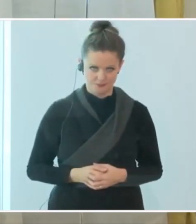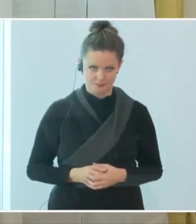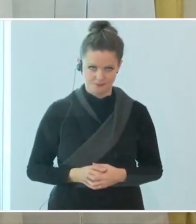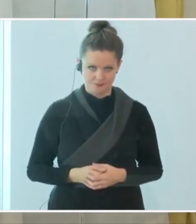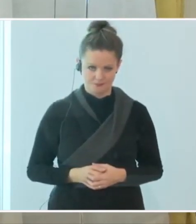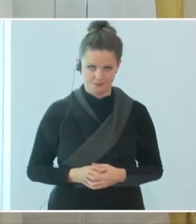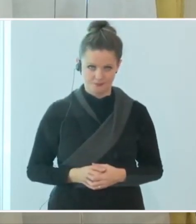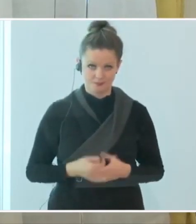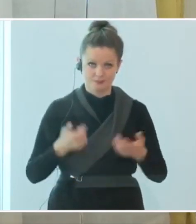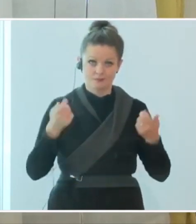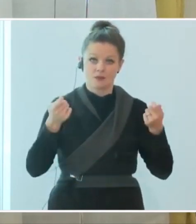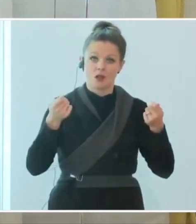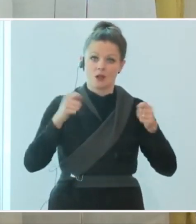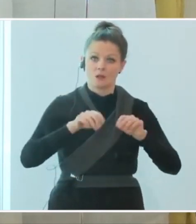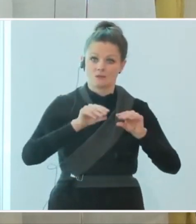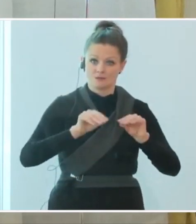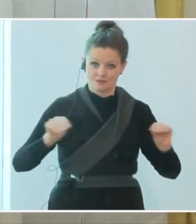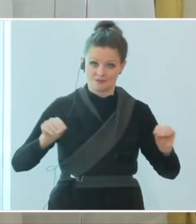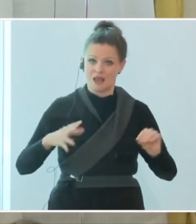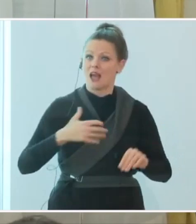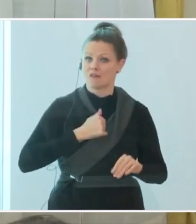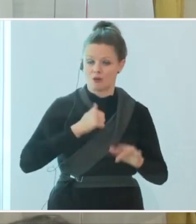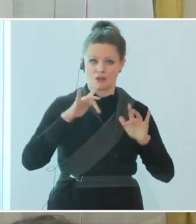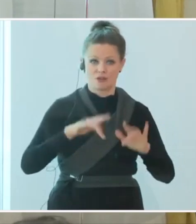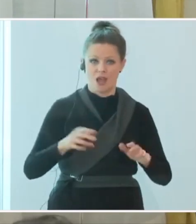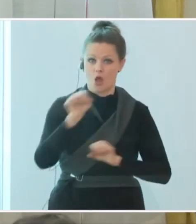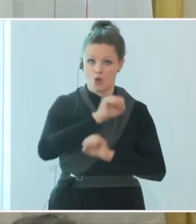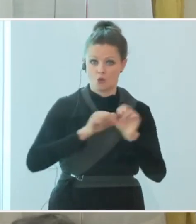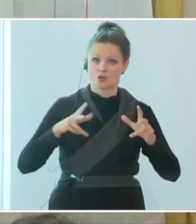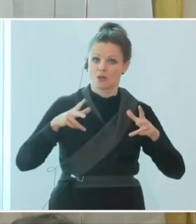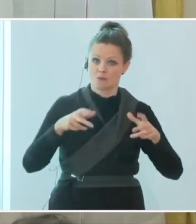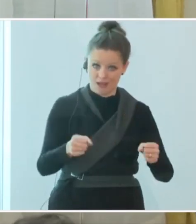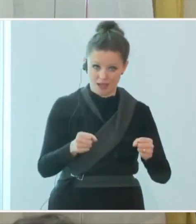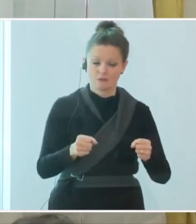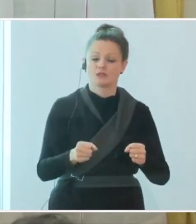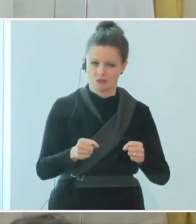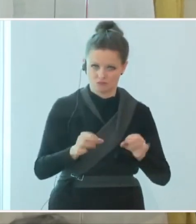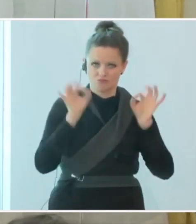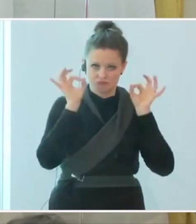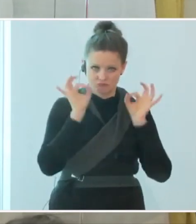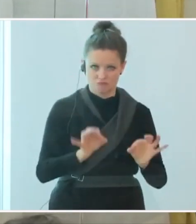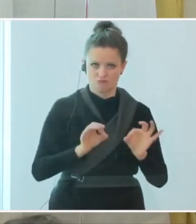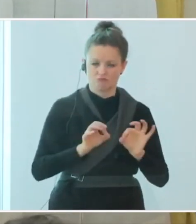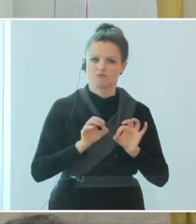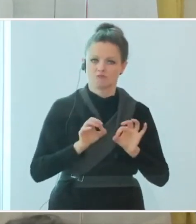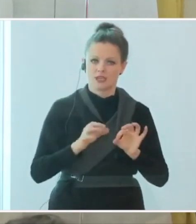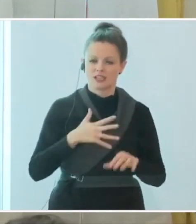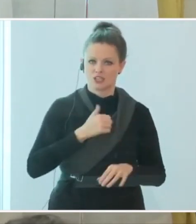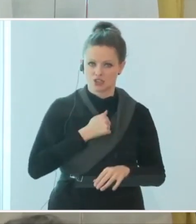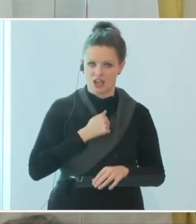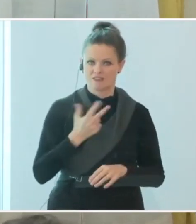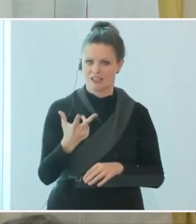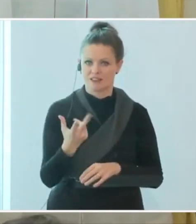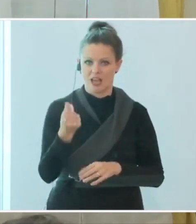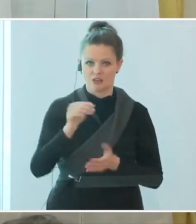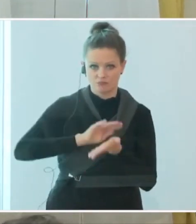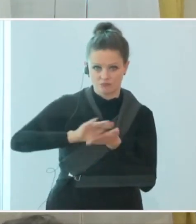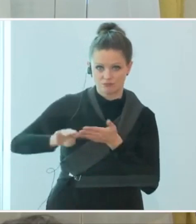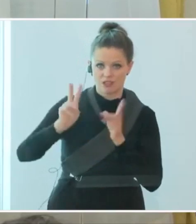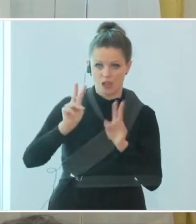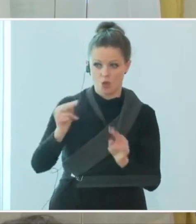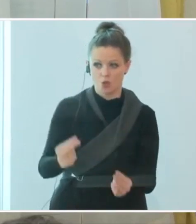Erfolg des Lockdowns, Notbremse hat gewirkt, die Überlastung, die Triagen konnten verhindert werden. Und wir haben es umgekehrt auch